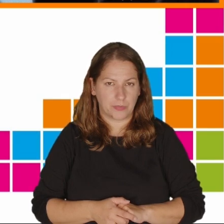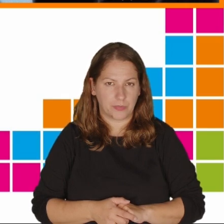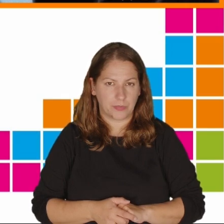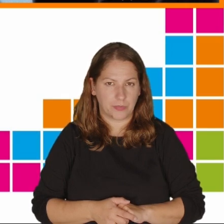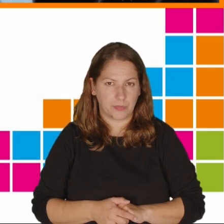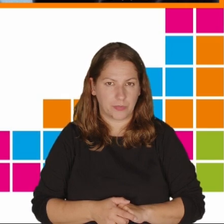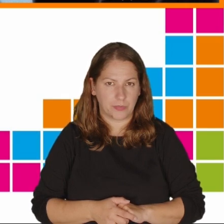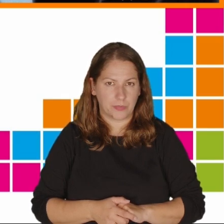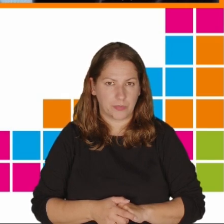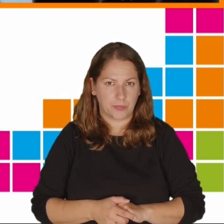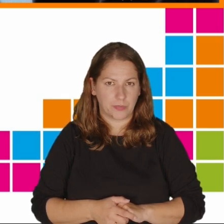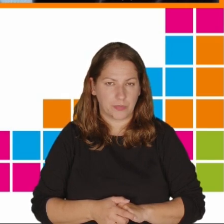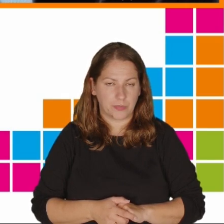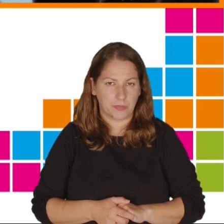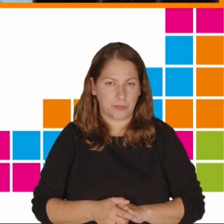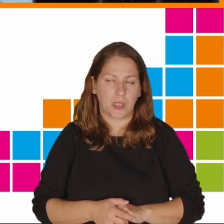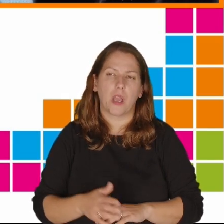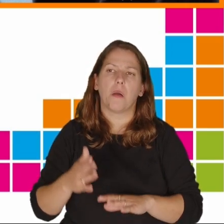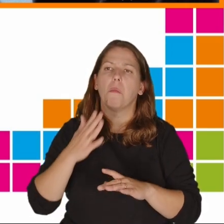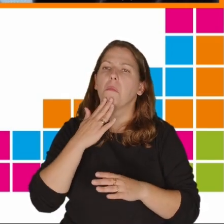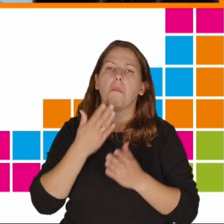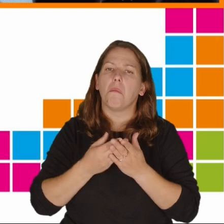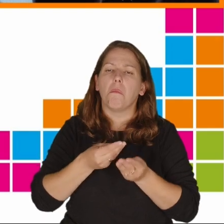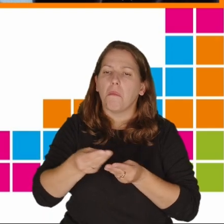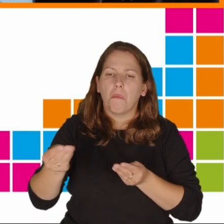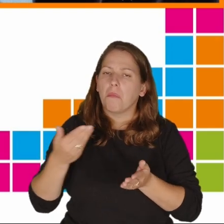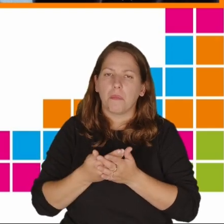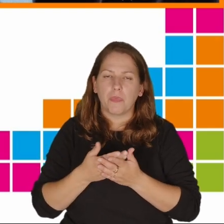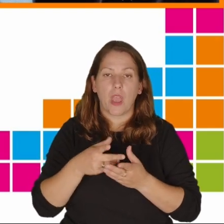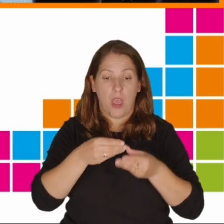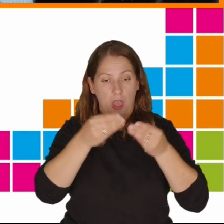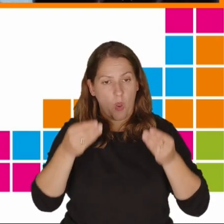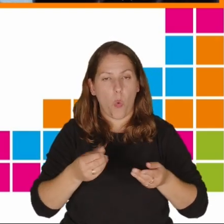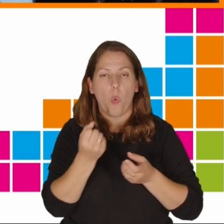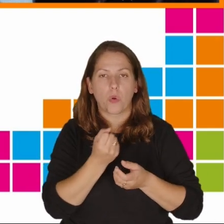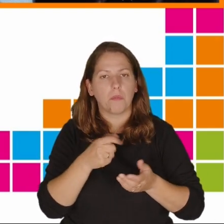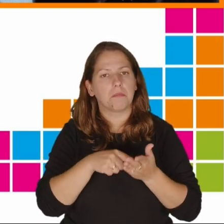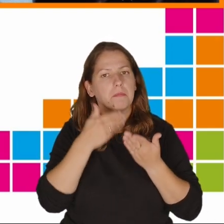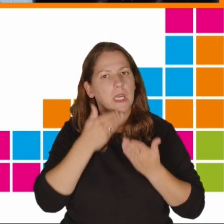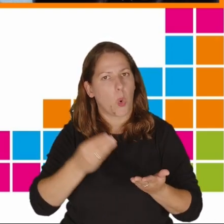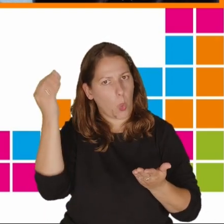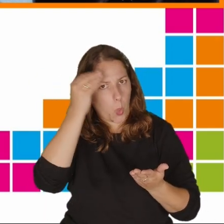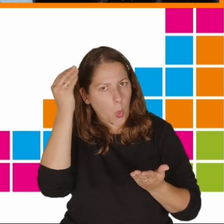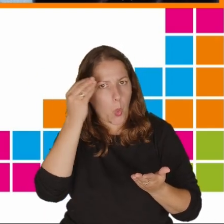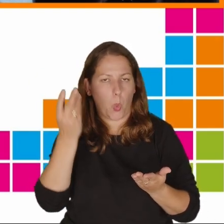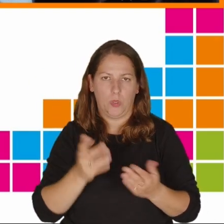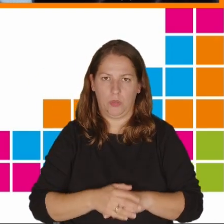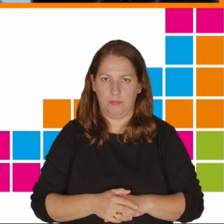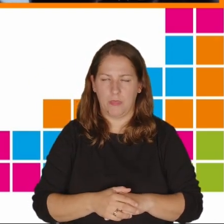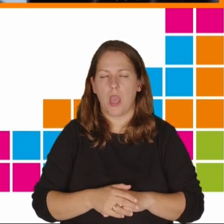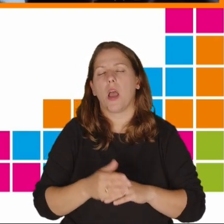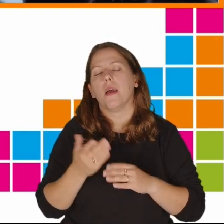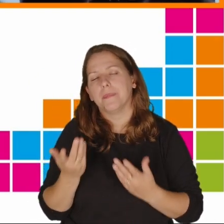Argumentem było to, że urządzenia te mogą być używane do uczenia się. Jest to